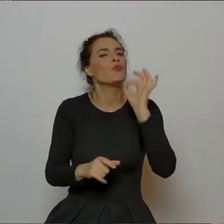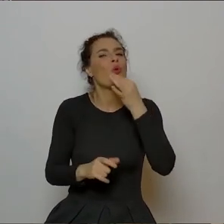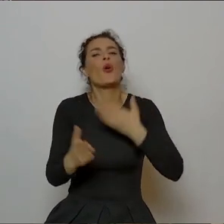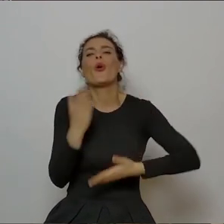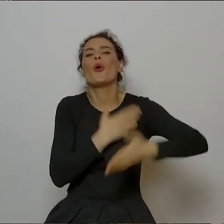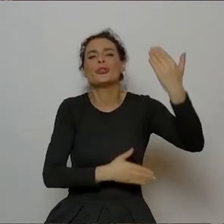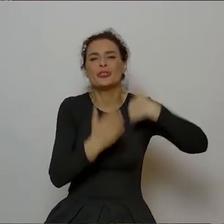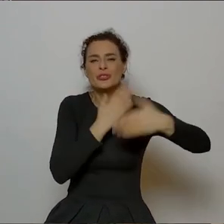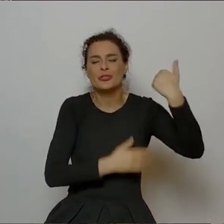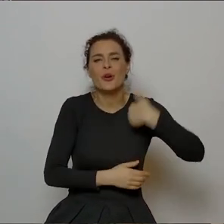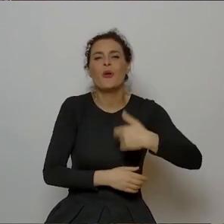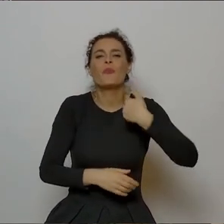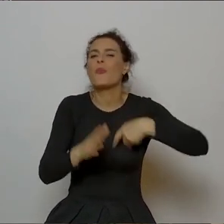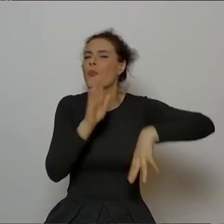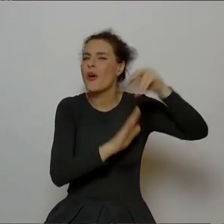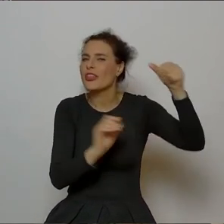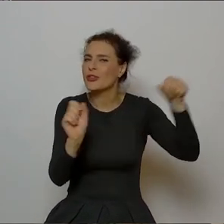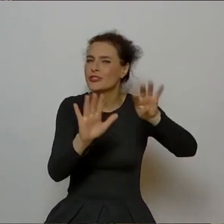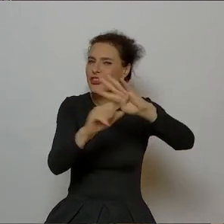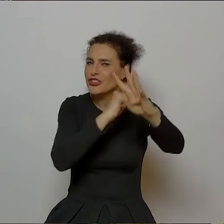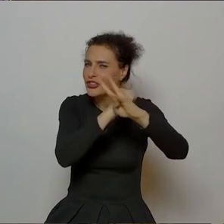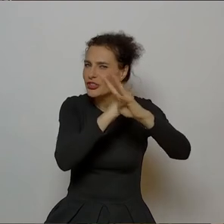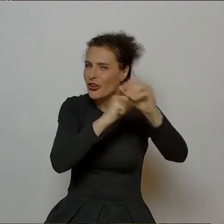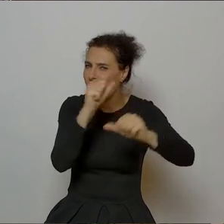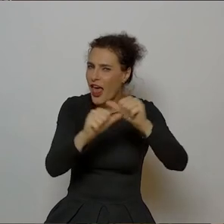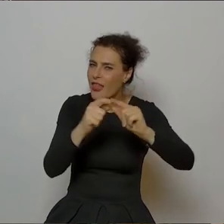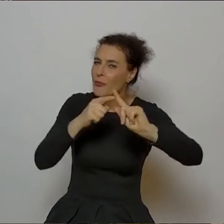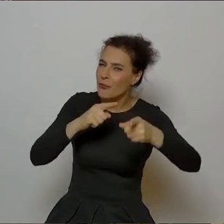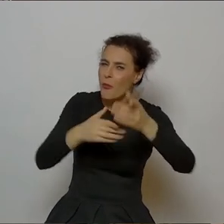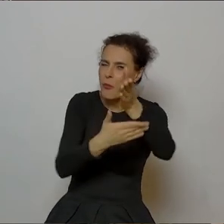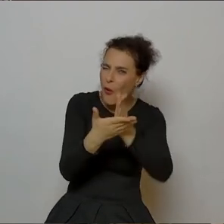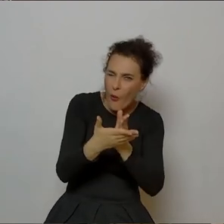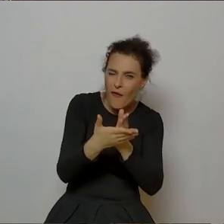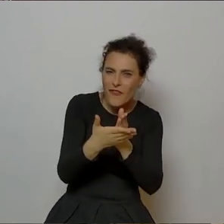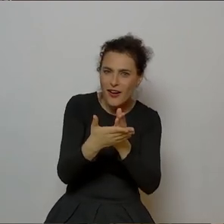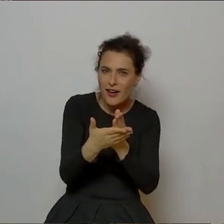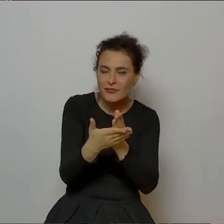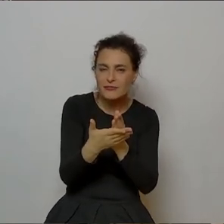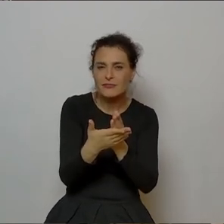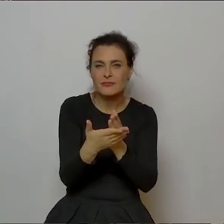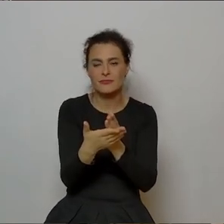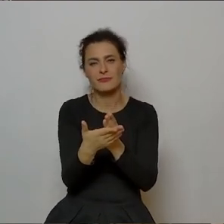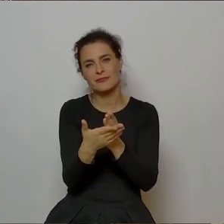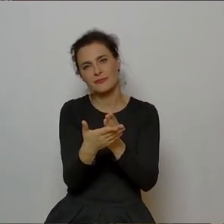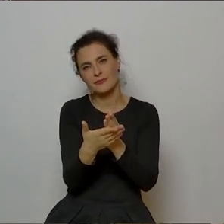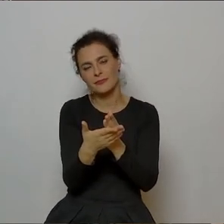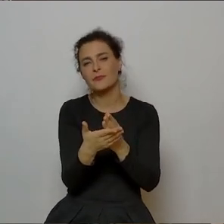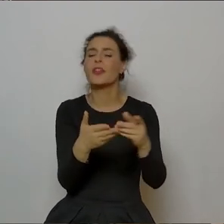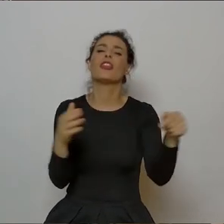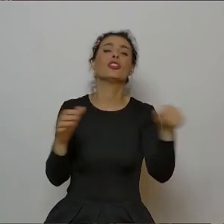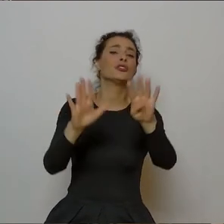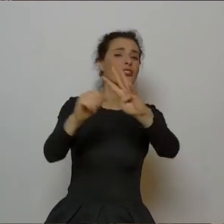to był początek lat 90., do połowy lat 90., w połowie 94.